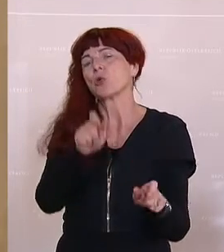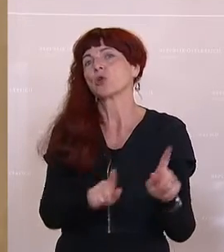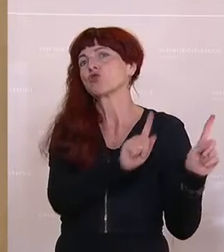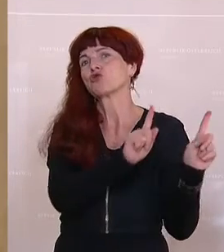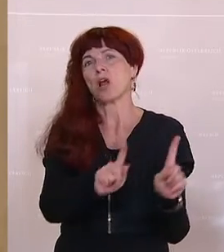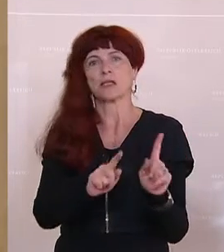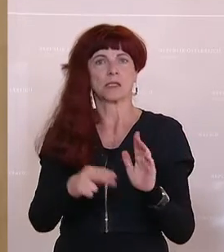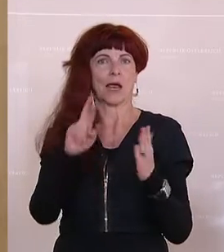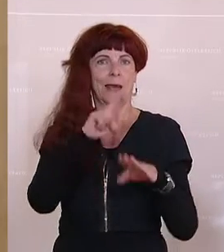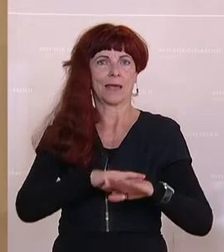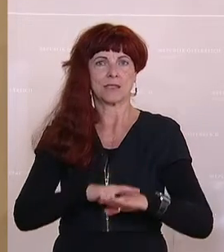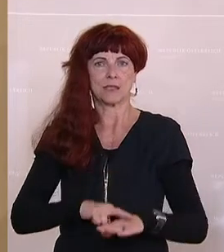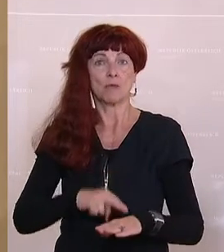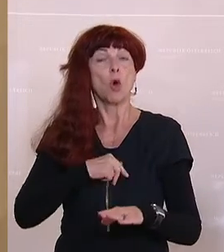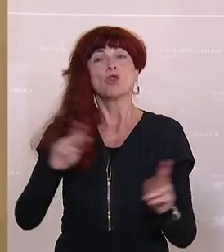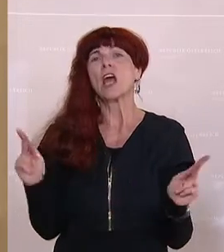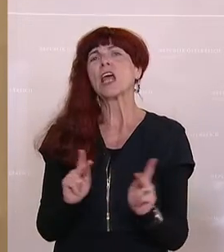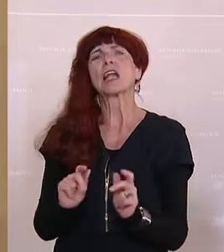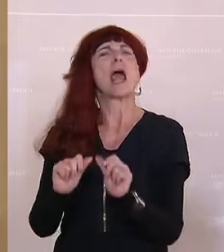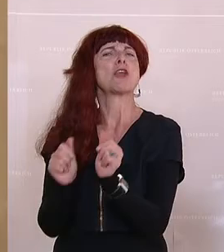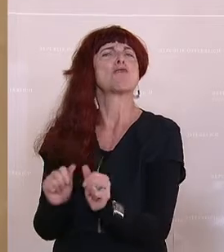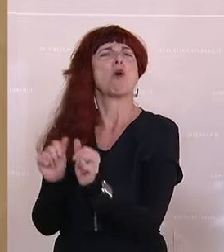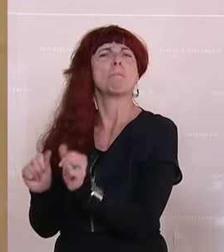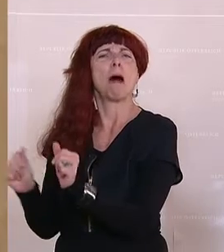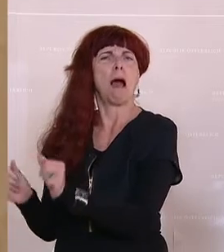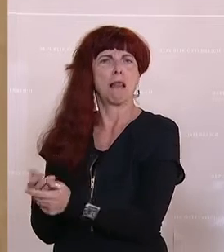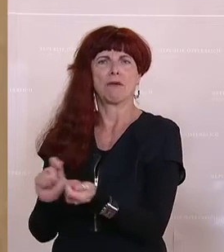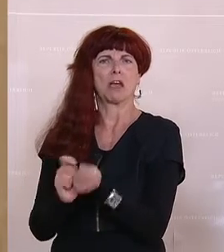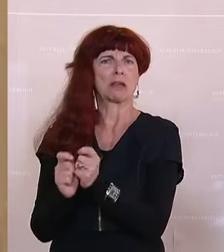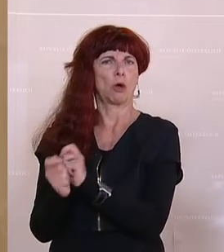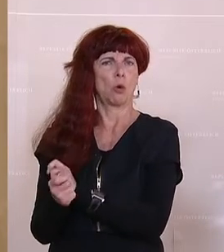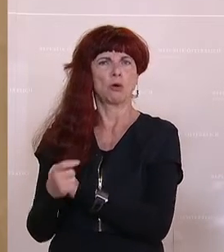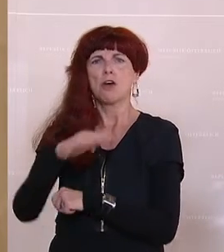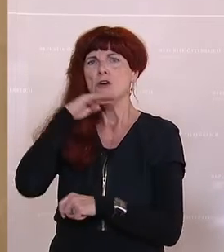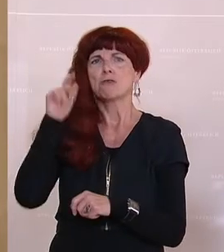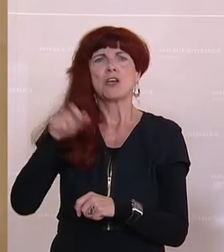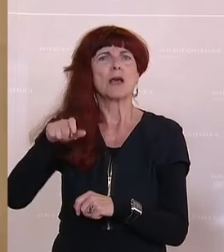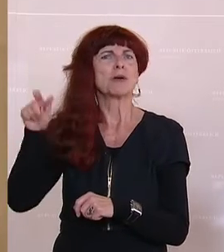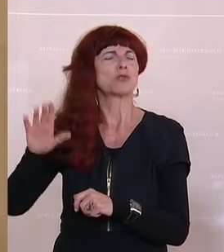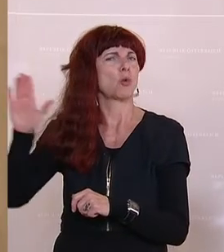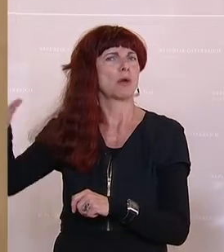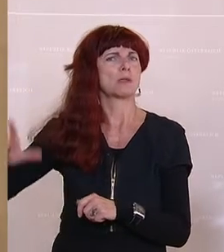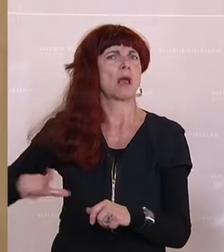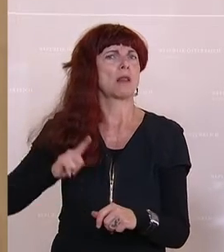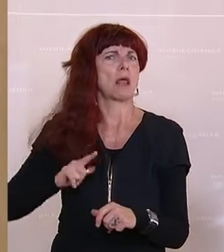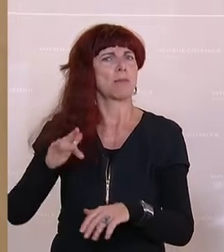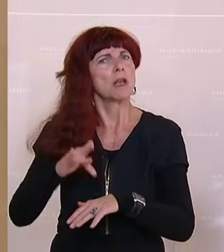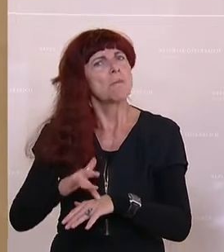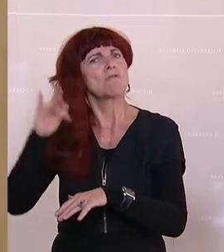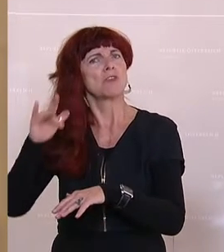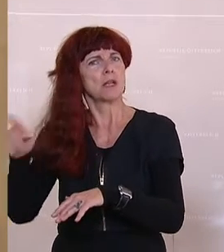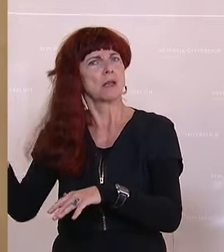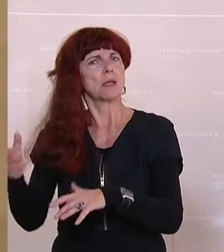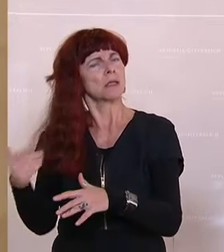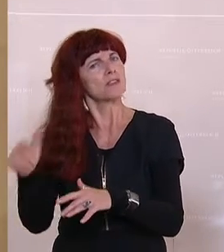Änderung, noch dazu eine, die sich so vielen der Vulnerabelsten unter uns das Leben dermaßen erleichtern, etwas, das ich mir von diesem